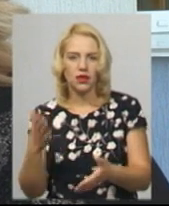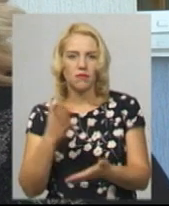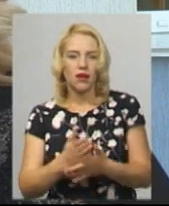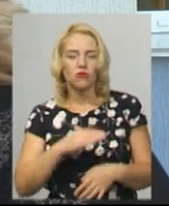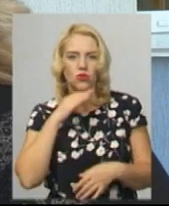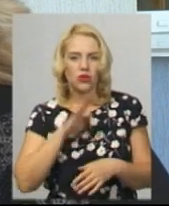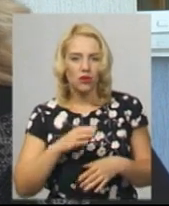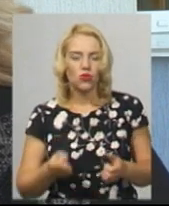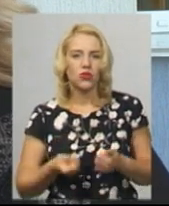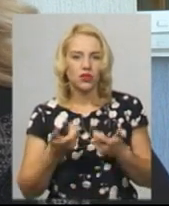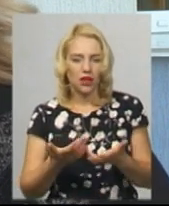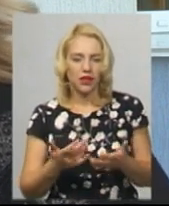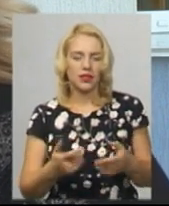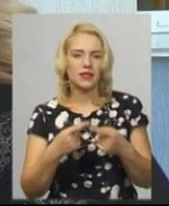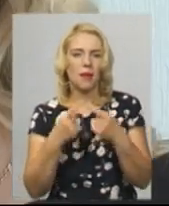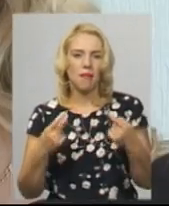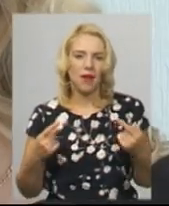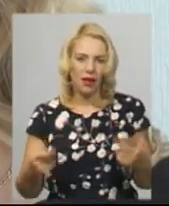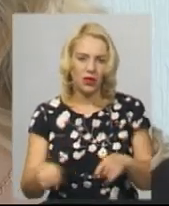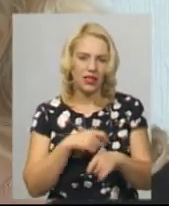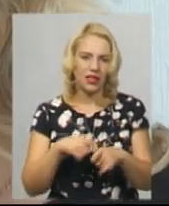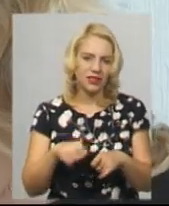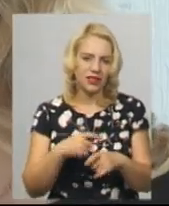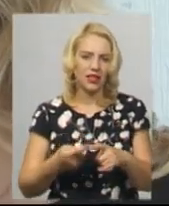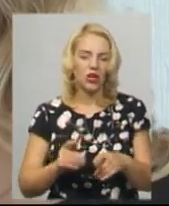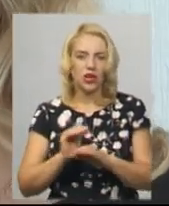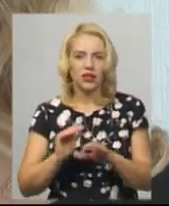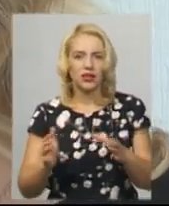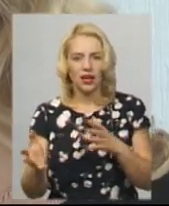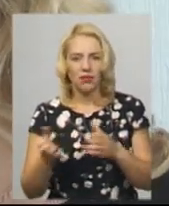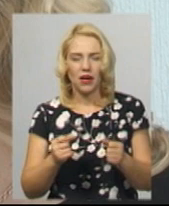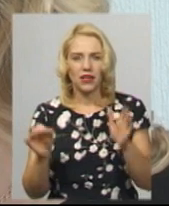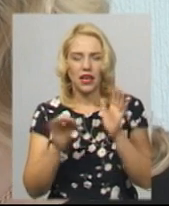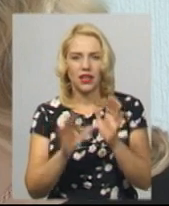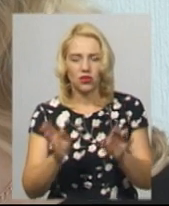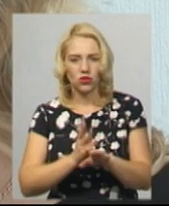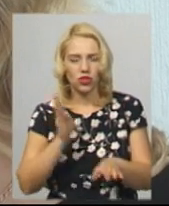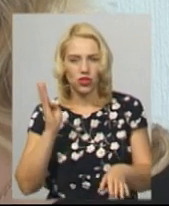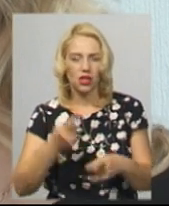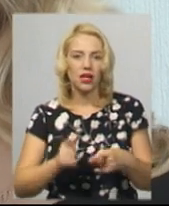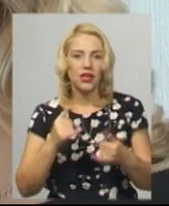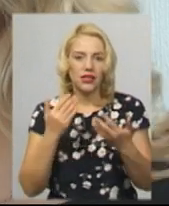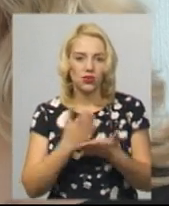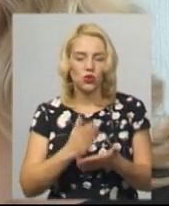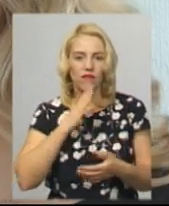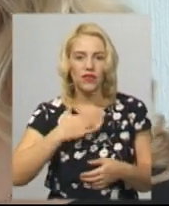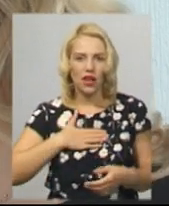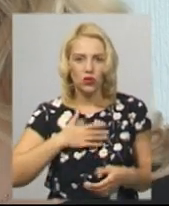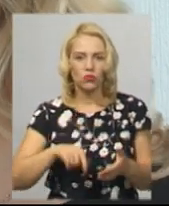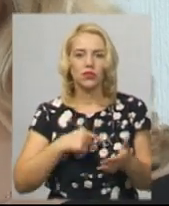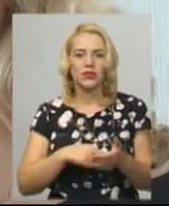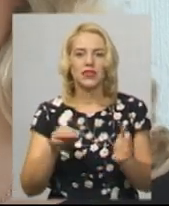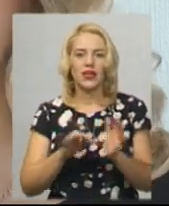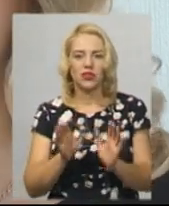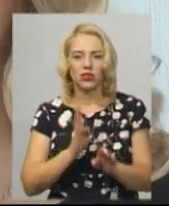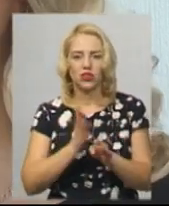меблів, іграшок, текстилю. Дітей ми брали по принципу електронної черги. Існує в нашому місті електронна